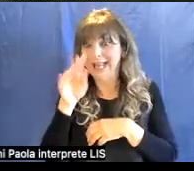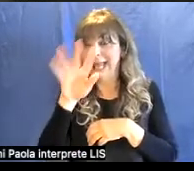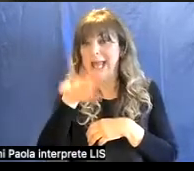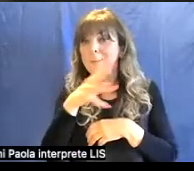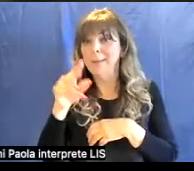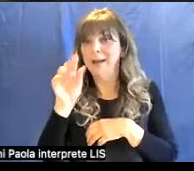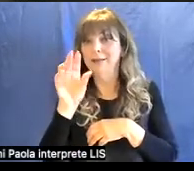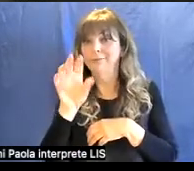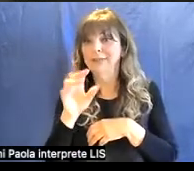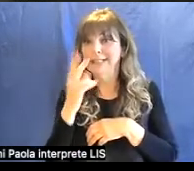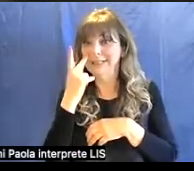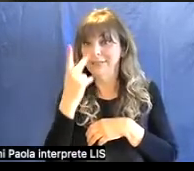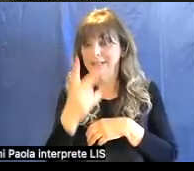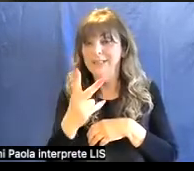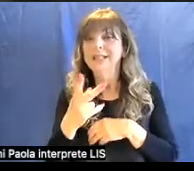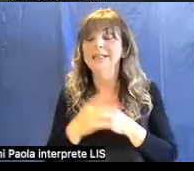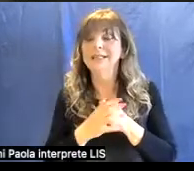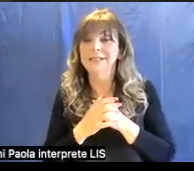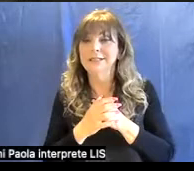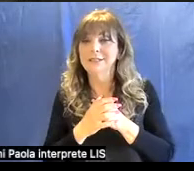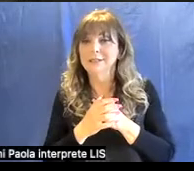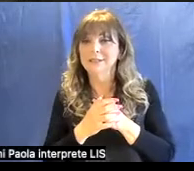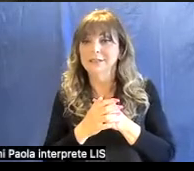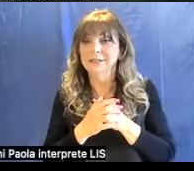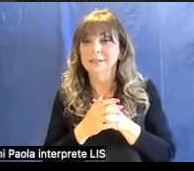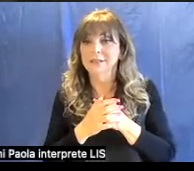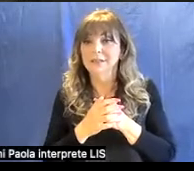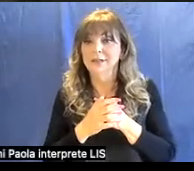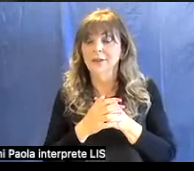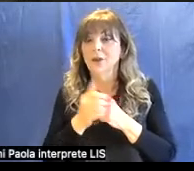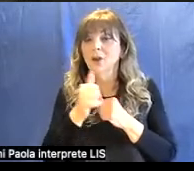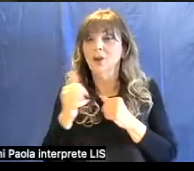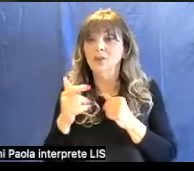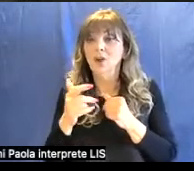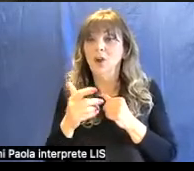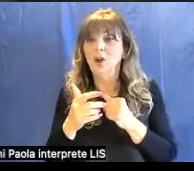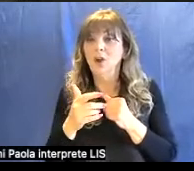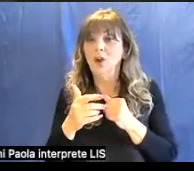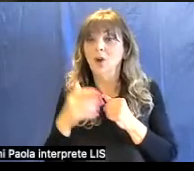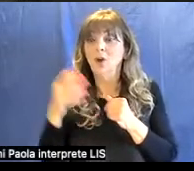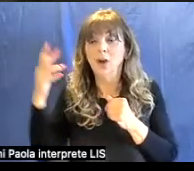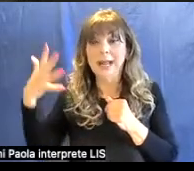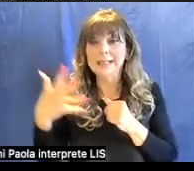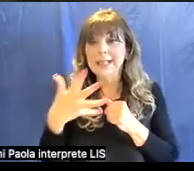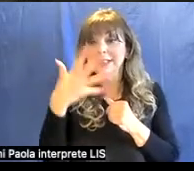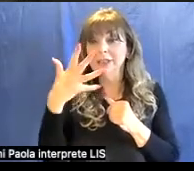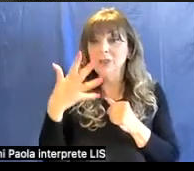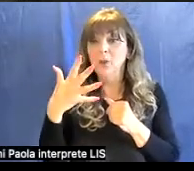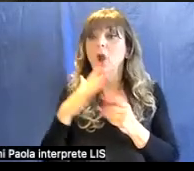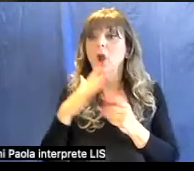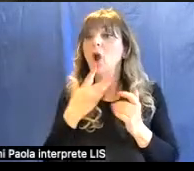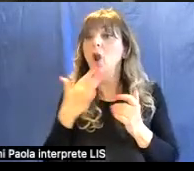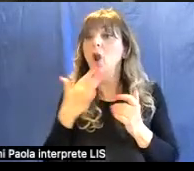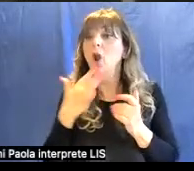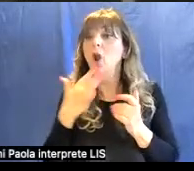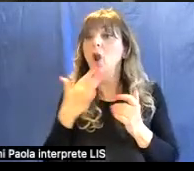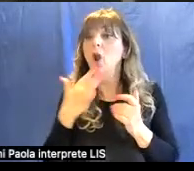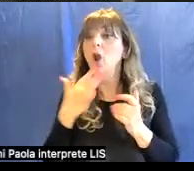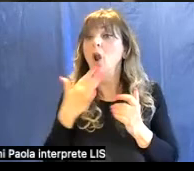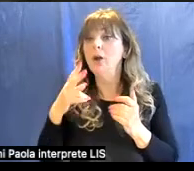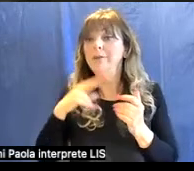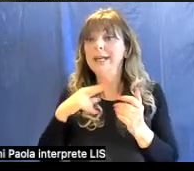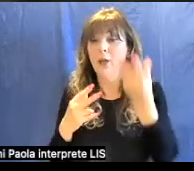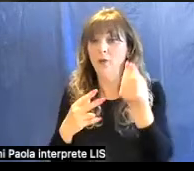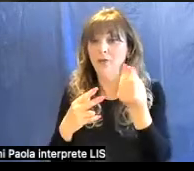si può notare che solo la radiazione di colore verde è stata assorbita in questo